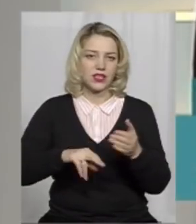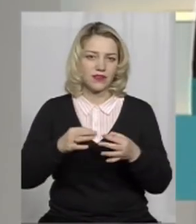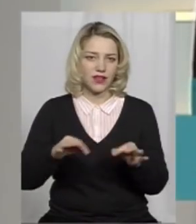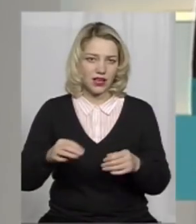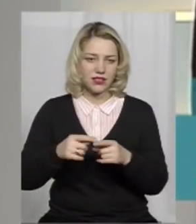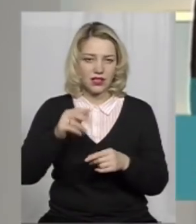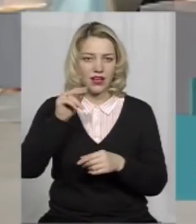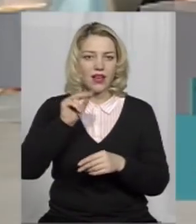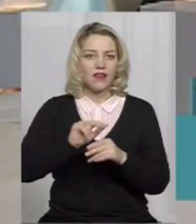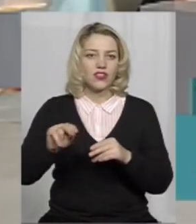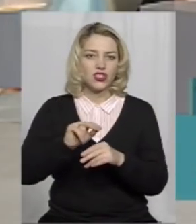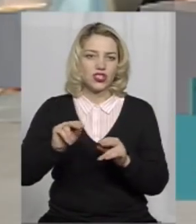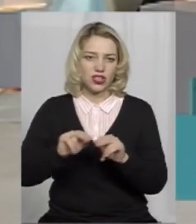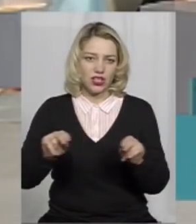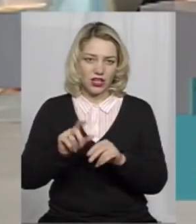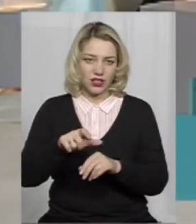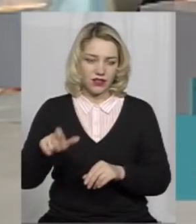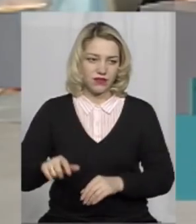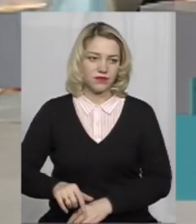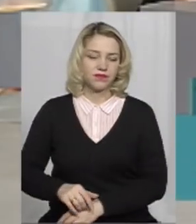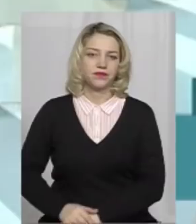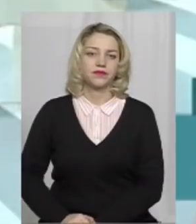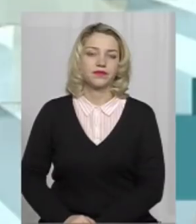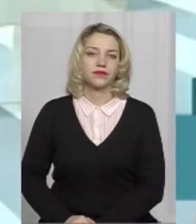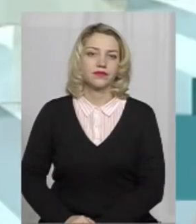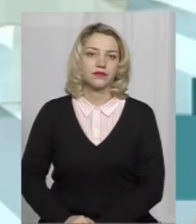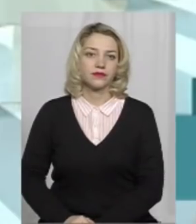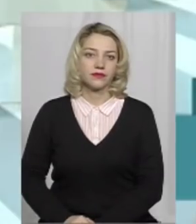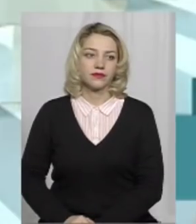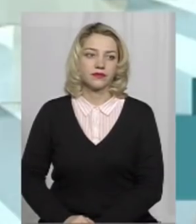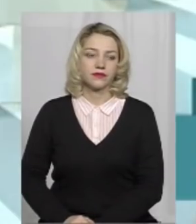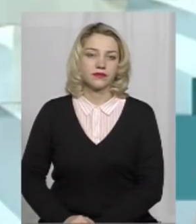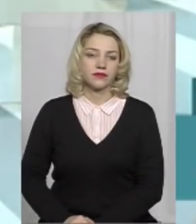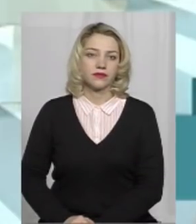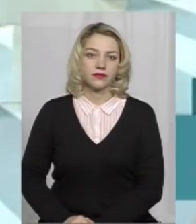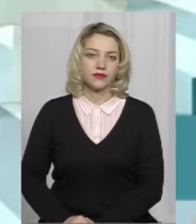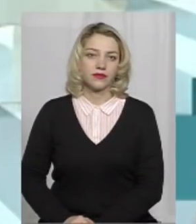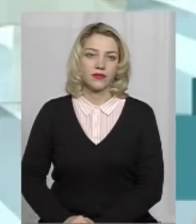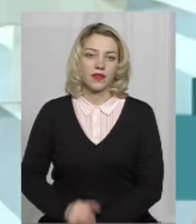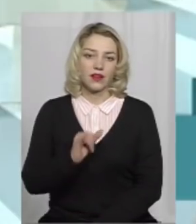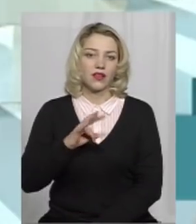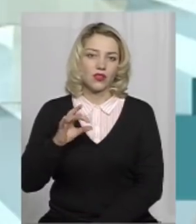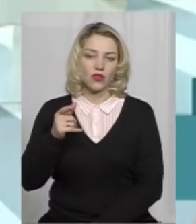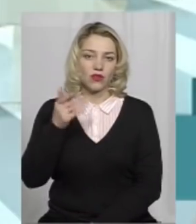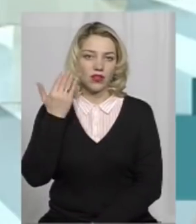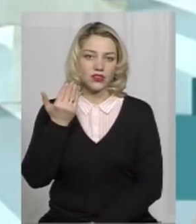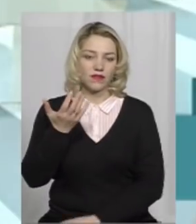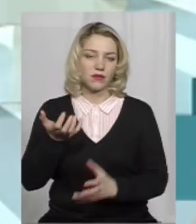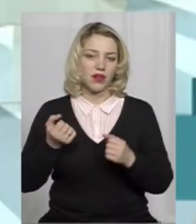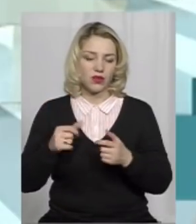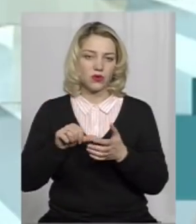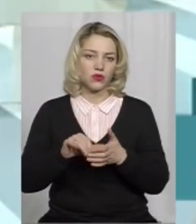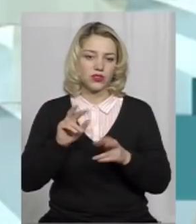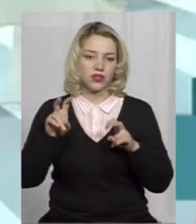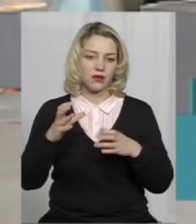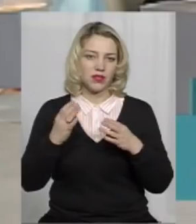експертом сертифікації вчителів Іною Яшцюк. Вітаю вас. Дякую. Дякую, навзаєм. Пані Іно, раніше ви брали участь